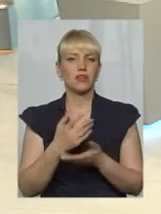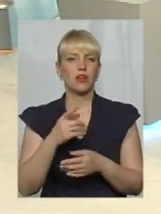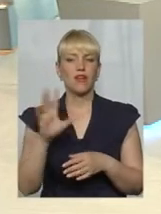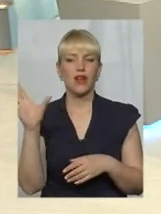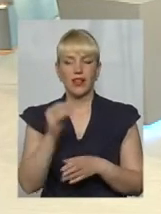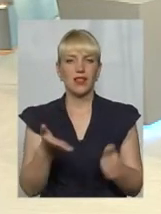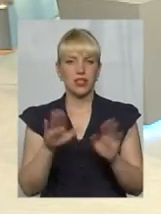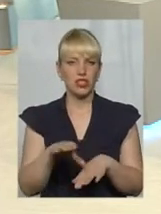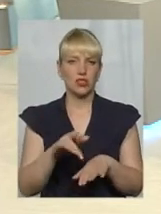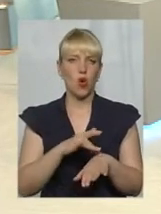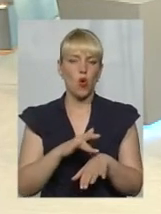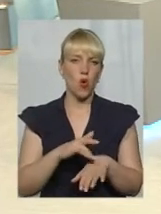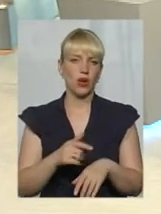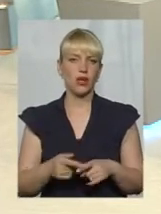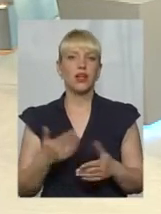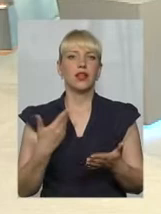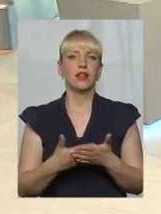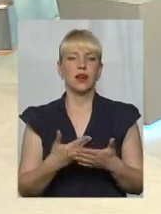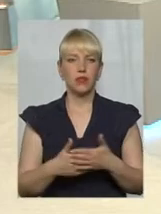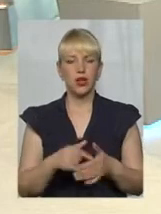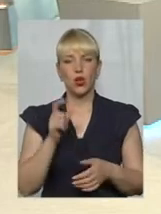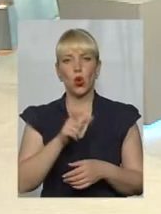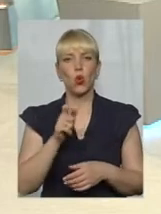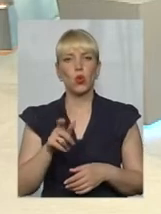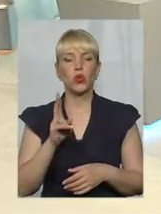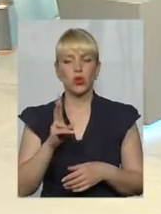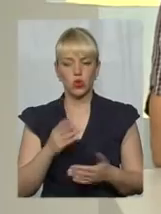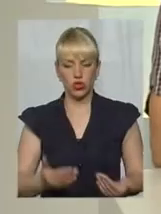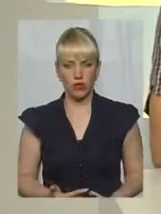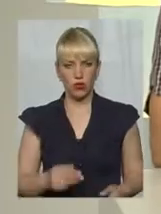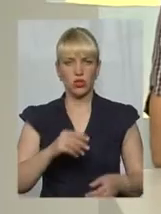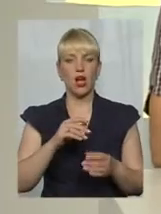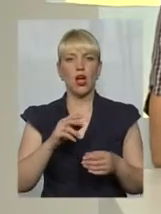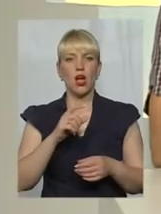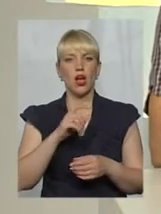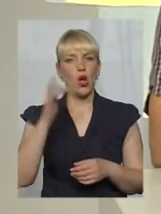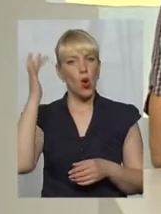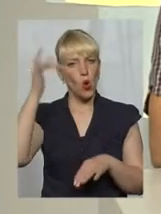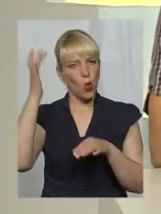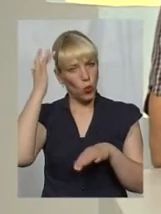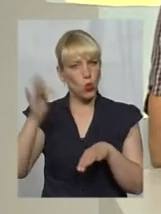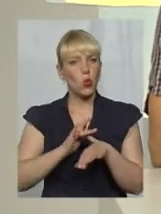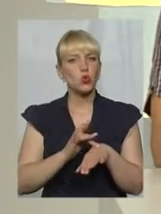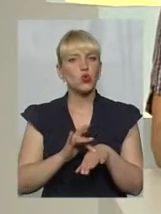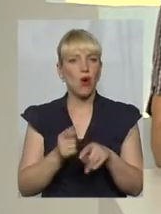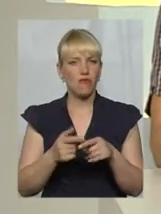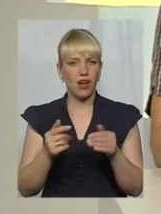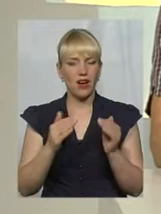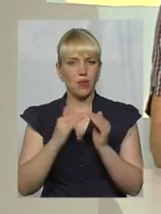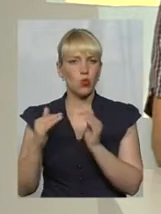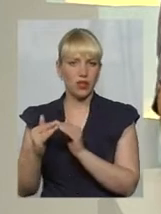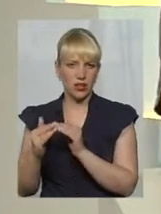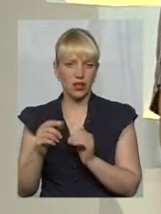міф. Кажуть, що мешканці, які мешкають в Хрущовках, їм невигідно створити, бо це потім у підсумку міфи. Їм буде дуже дорого